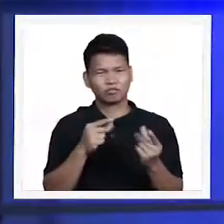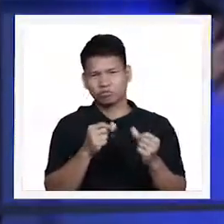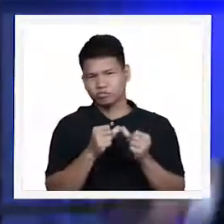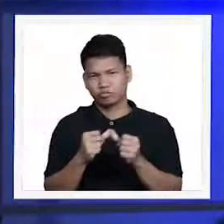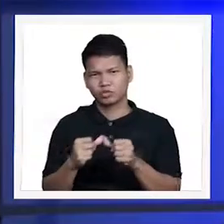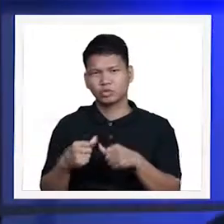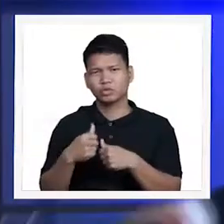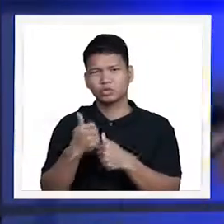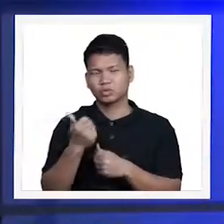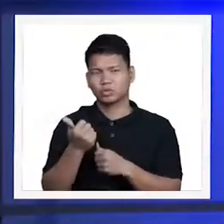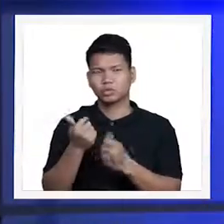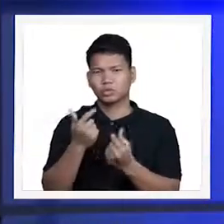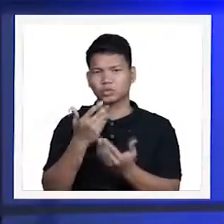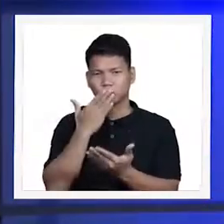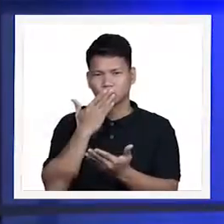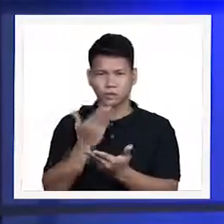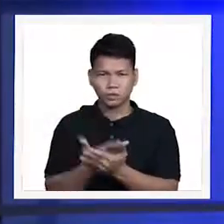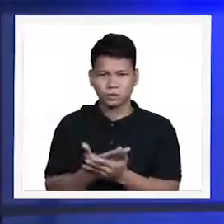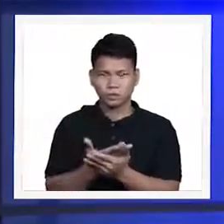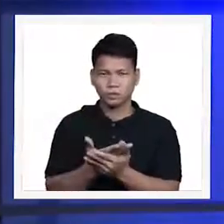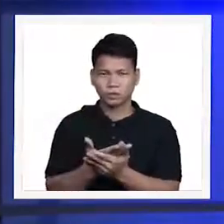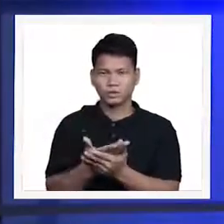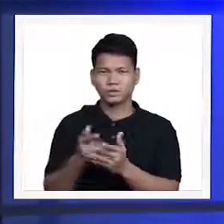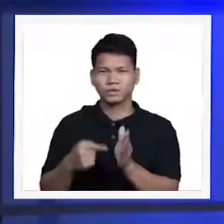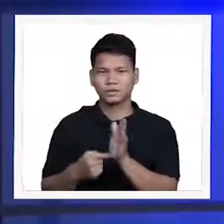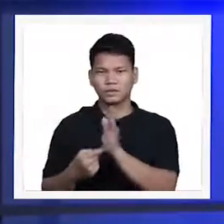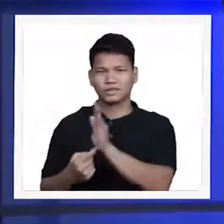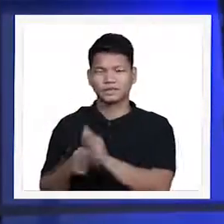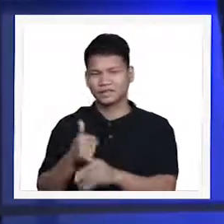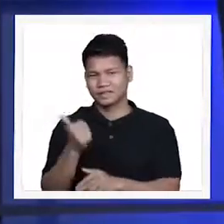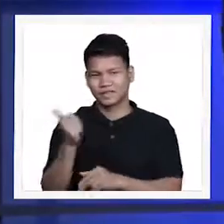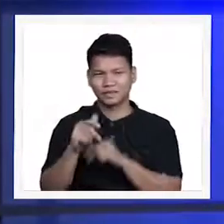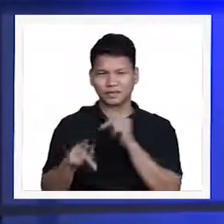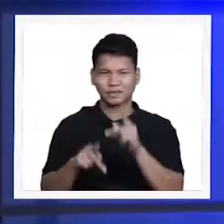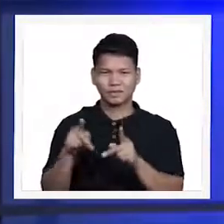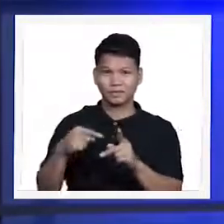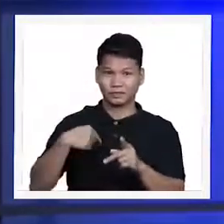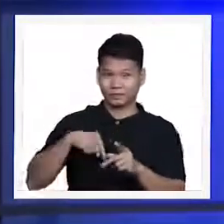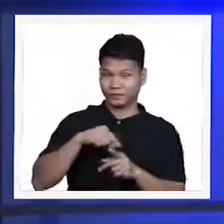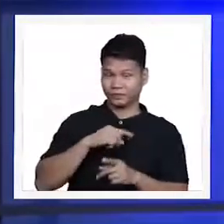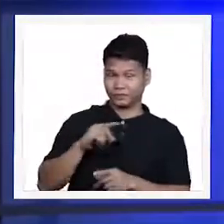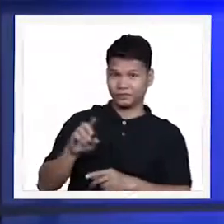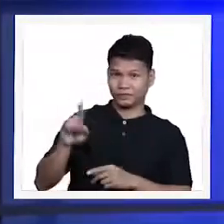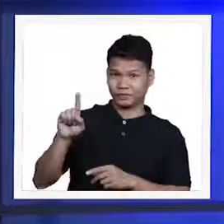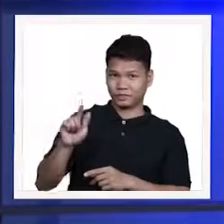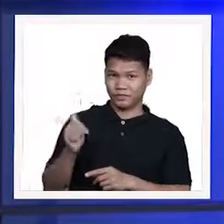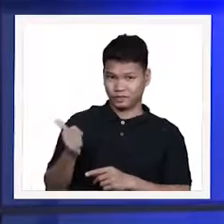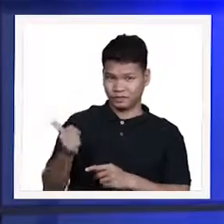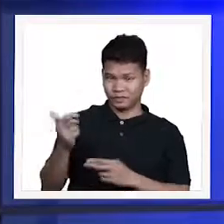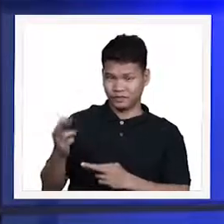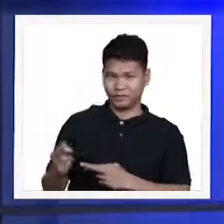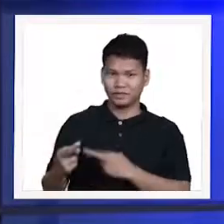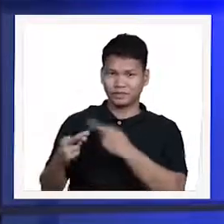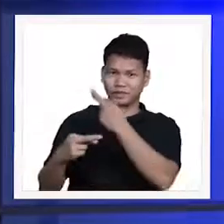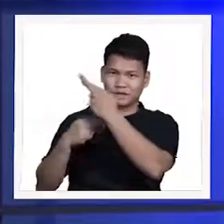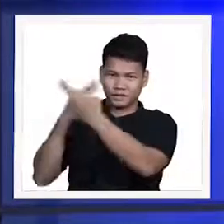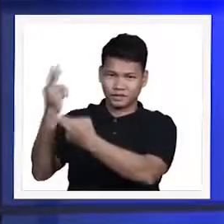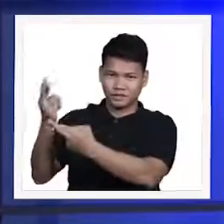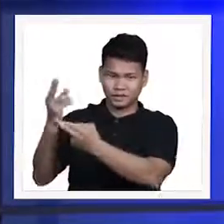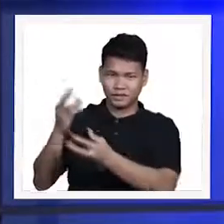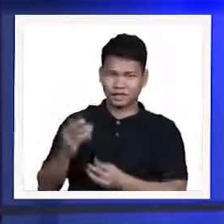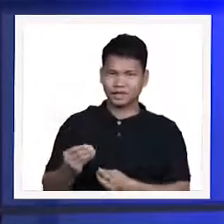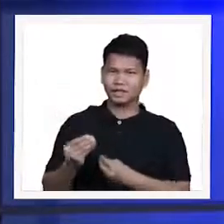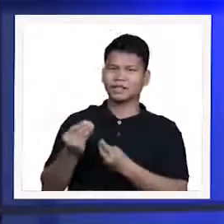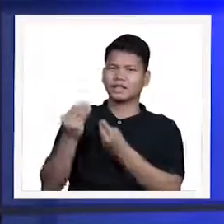para sa iba lalago kapag tayo ay binabalik natin ang ating ikapo at nagbibigay po tayo